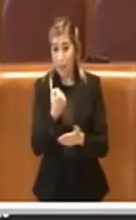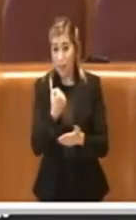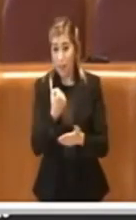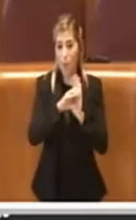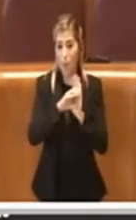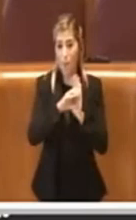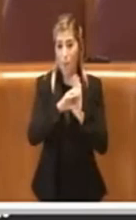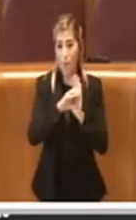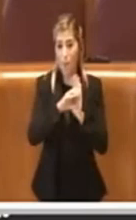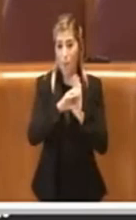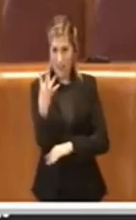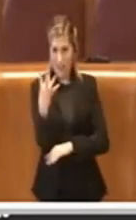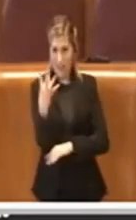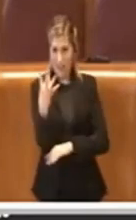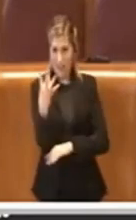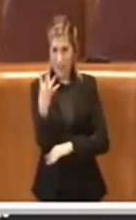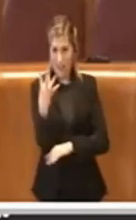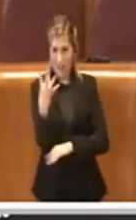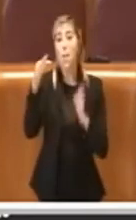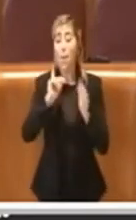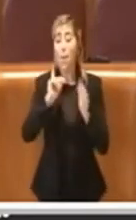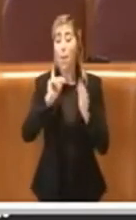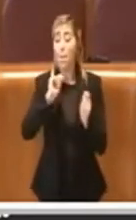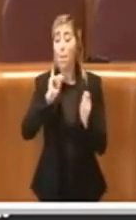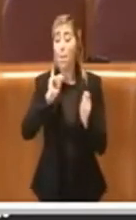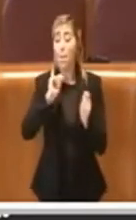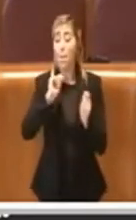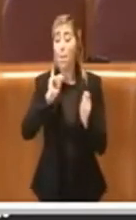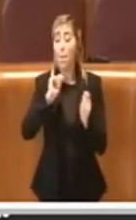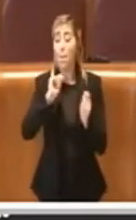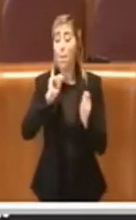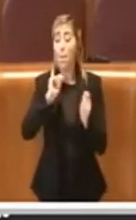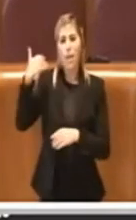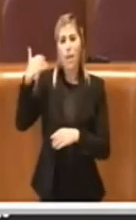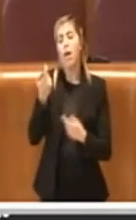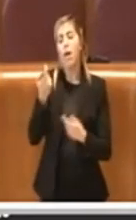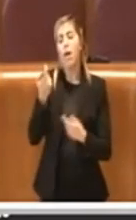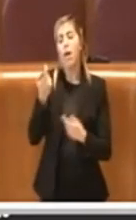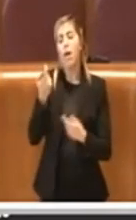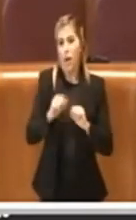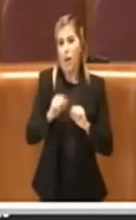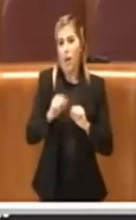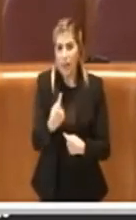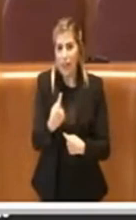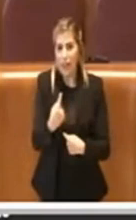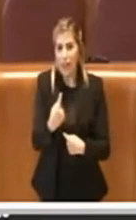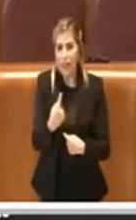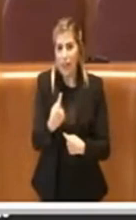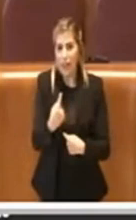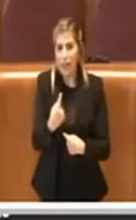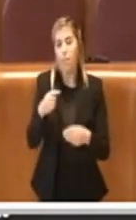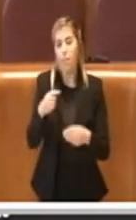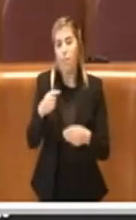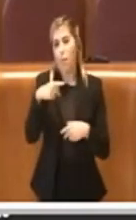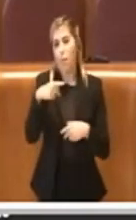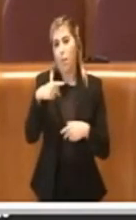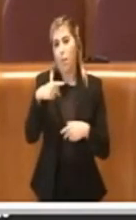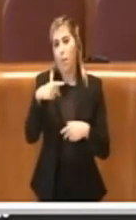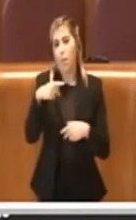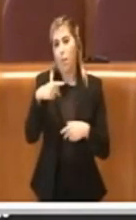e poi si modifica il punto elenco che prima chiedeva alla ragioneria di predisporre e di tener conto di questa esenzione,